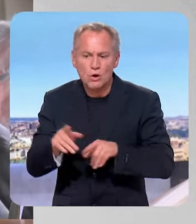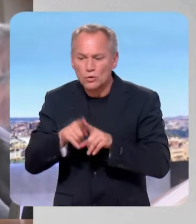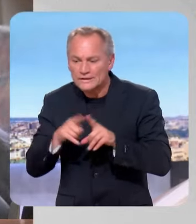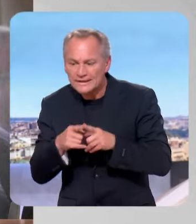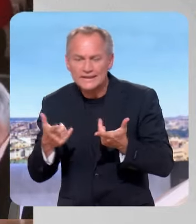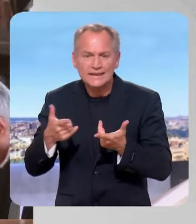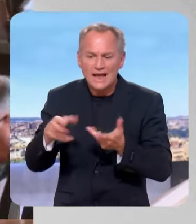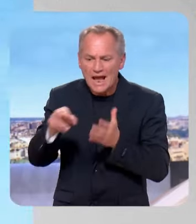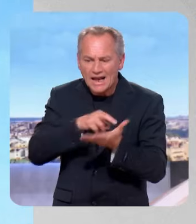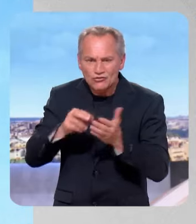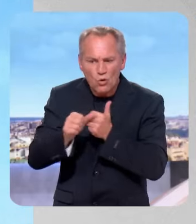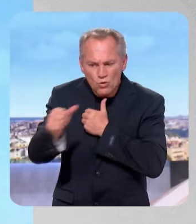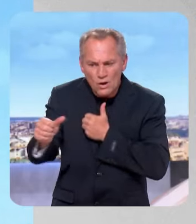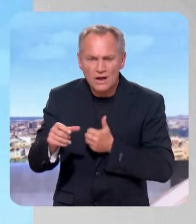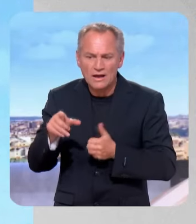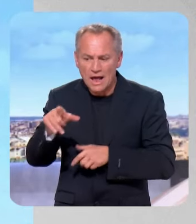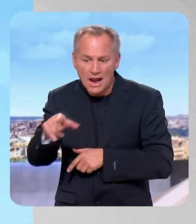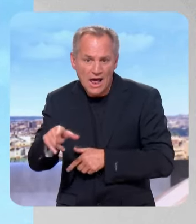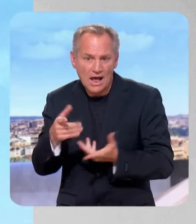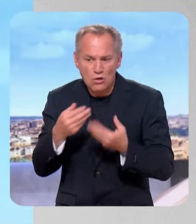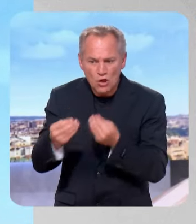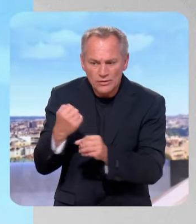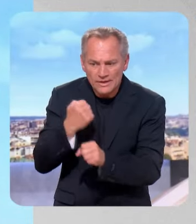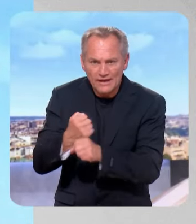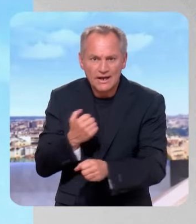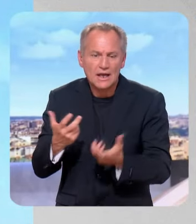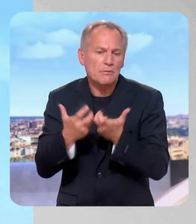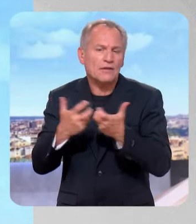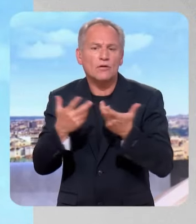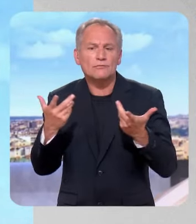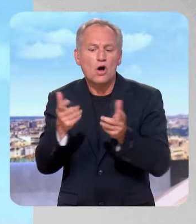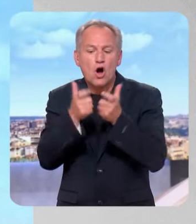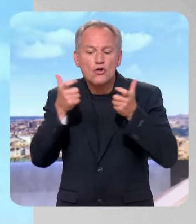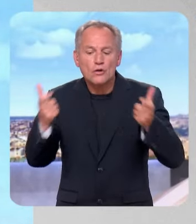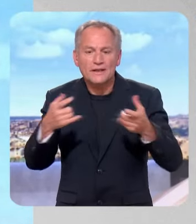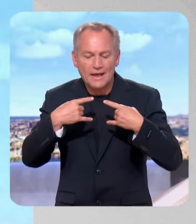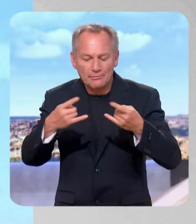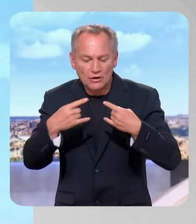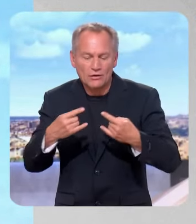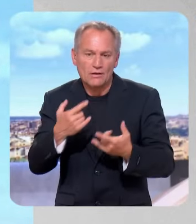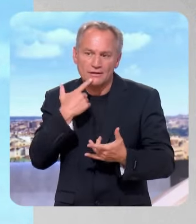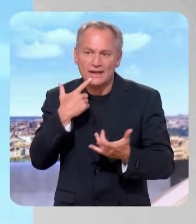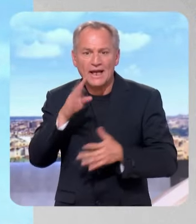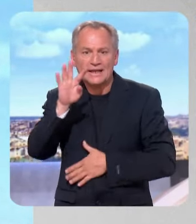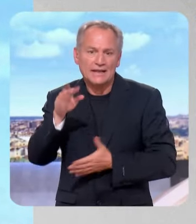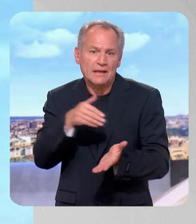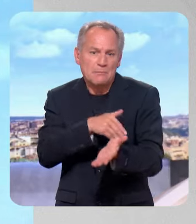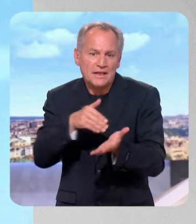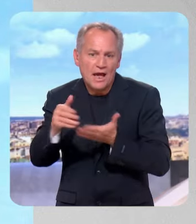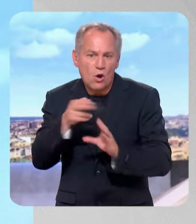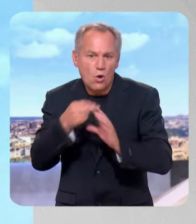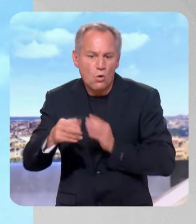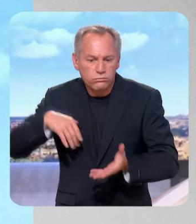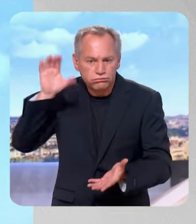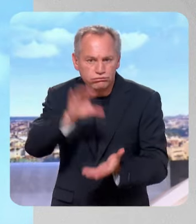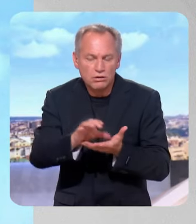territoires qui sont reculés, dans des territoires ruraux. Quand vous avez une entreprise, on a beaucoup cité Microsoft, c'est formidable Microsoft, c'est 4 milliards d'euros d'investissement. Mais prenez une entreprise